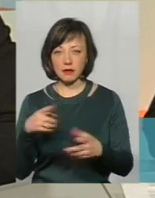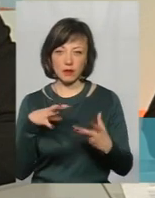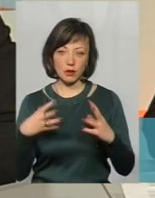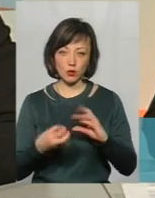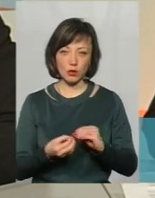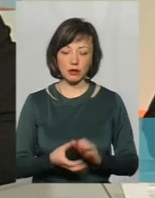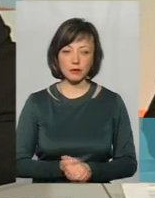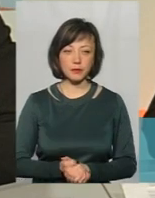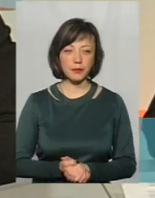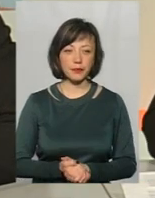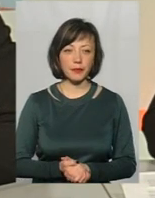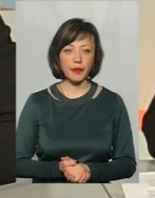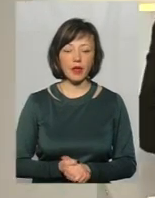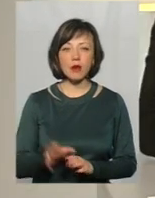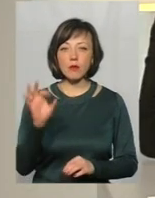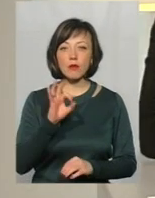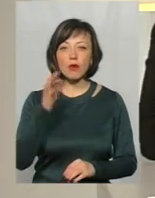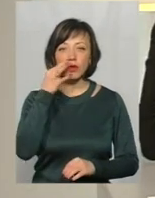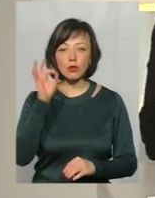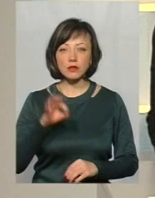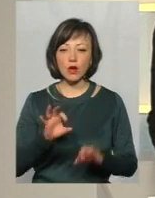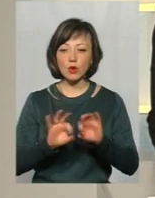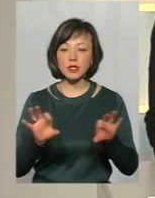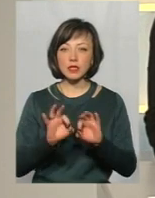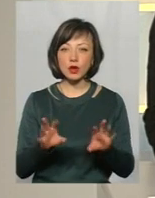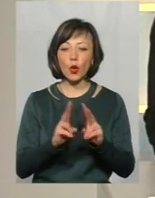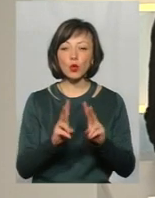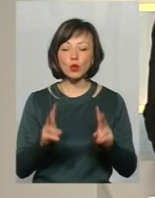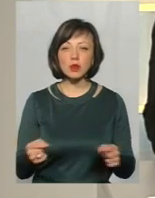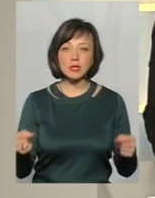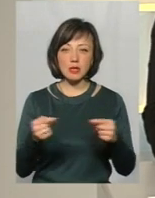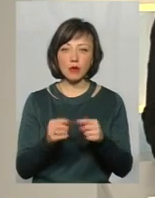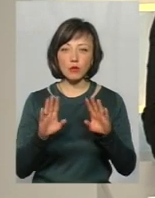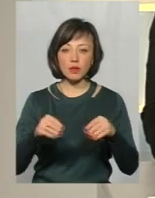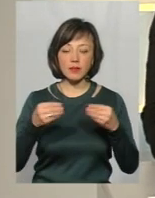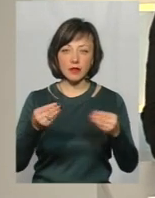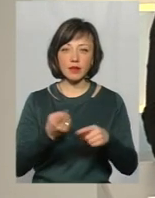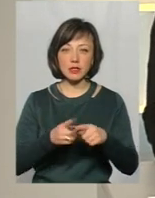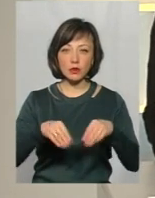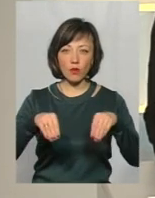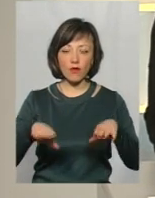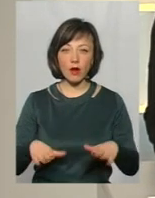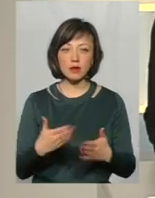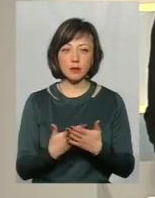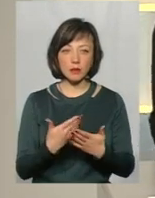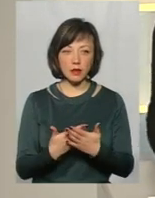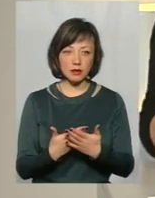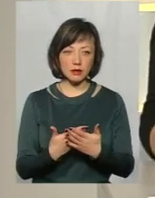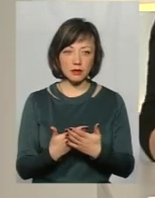негативний. Щодо практики, розкажіть більш детально, хто саме буде видавати ці ухвали, до прикладу,